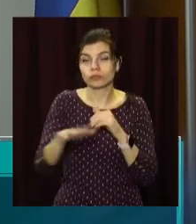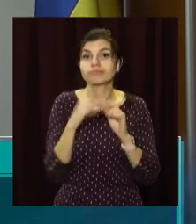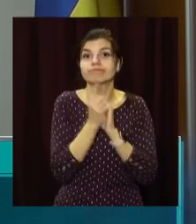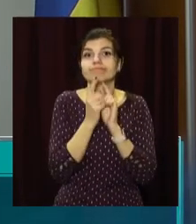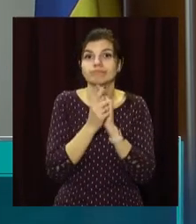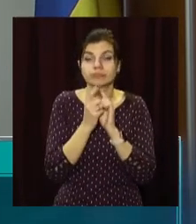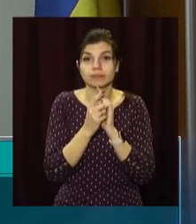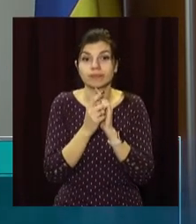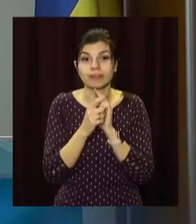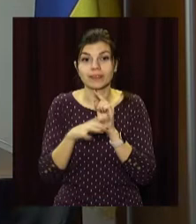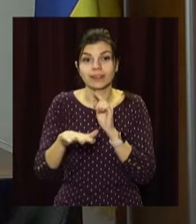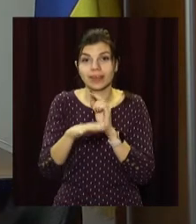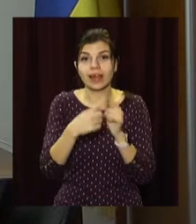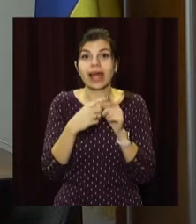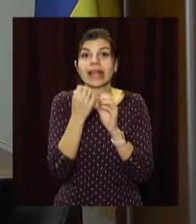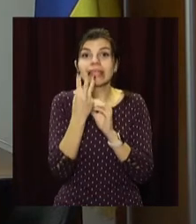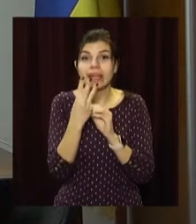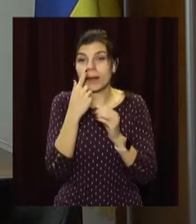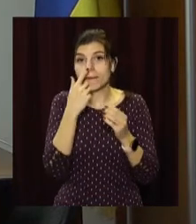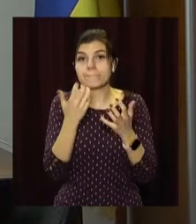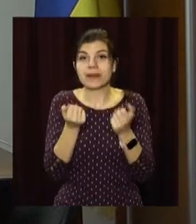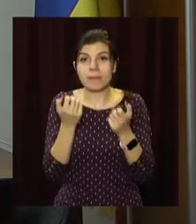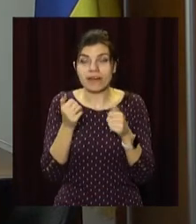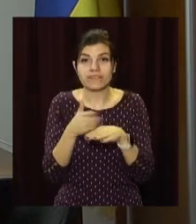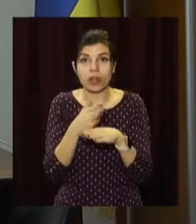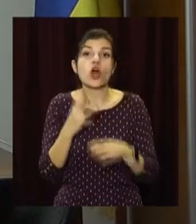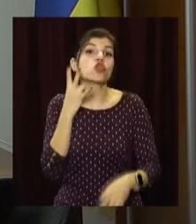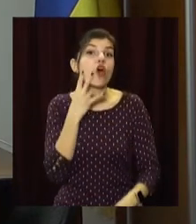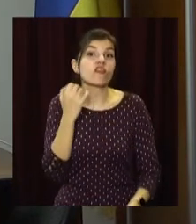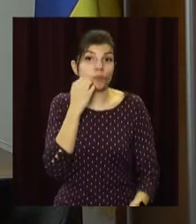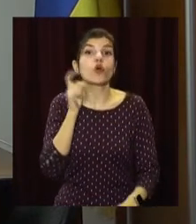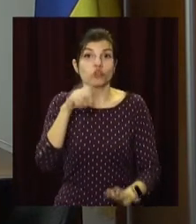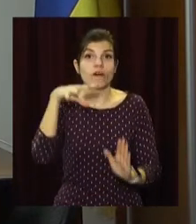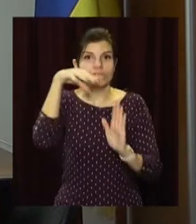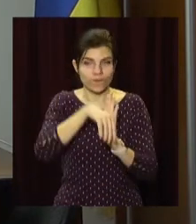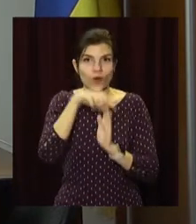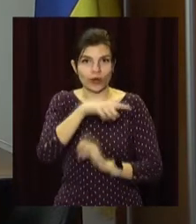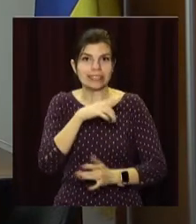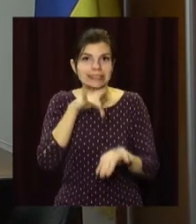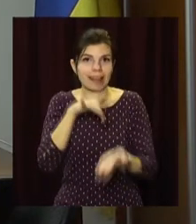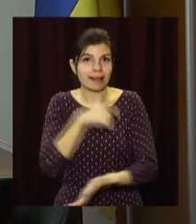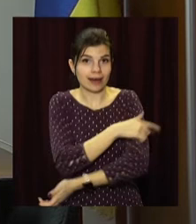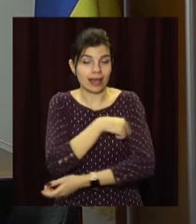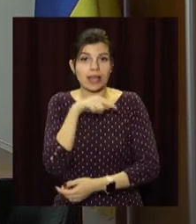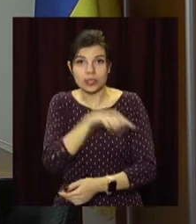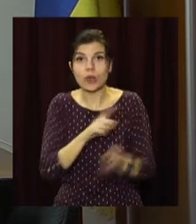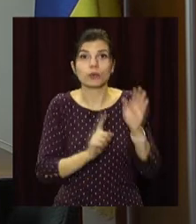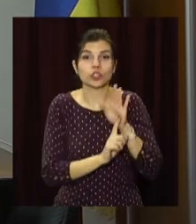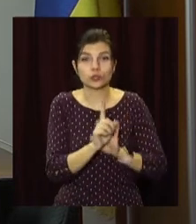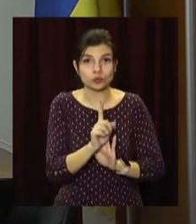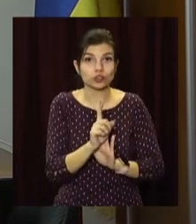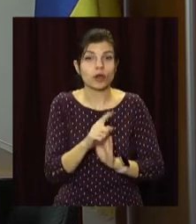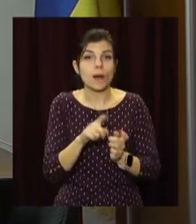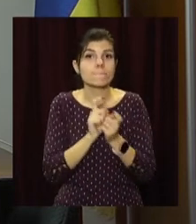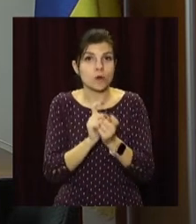починається боротьба лікарів за життя пацієнтів. У лікарні з'являться нове сучасне обладнання, будуть облаштовані